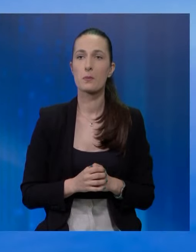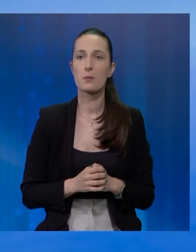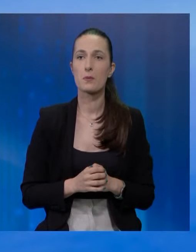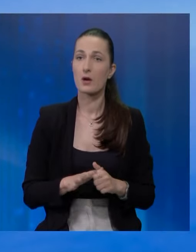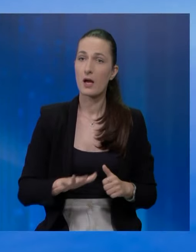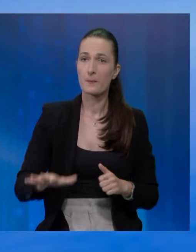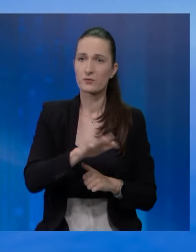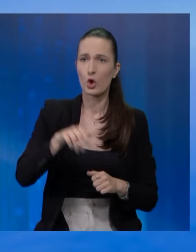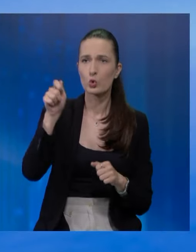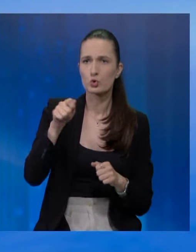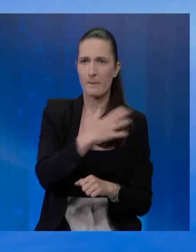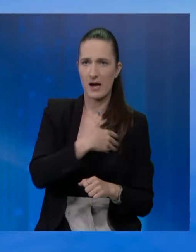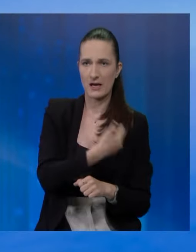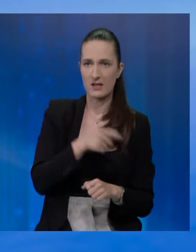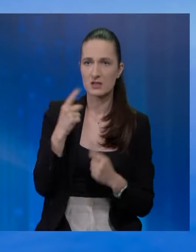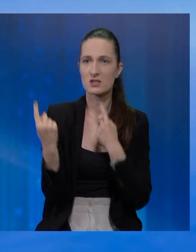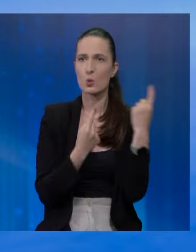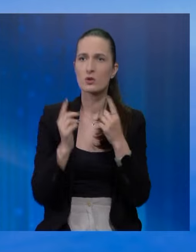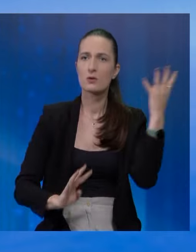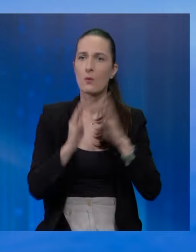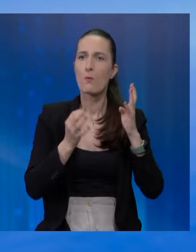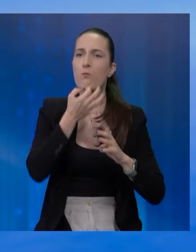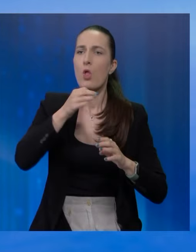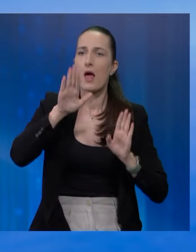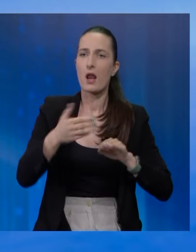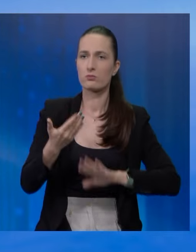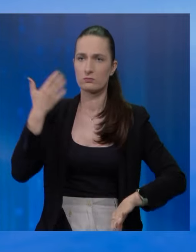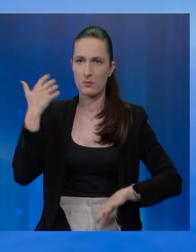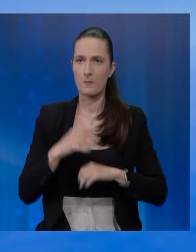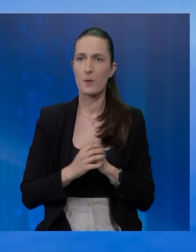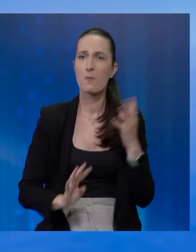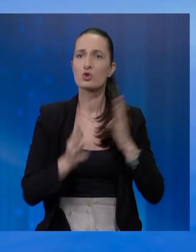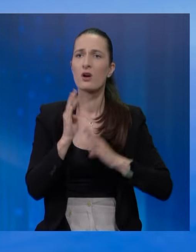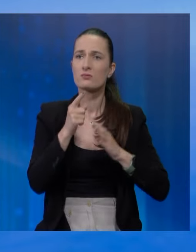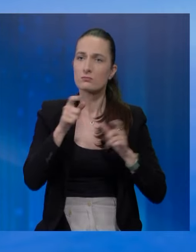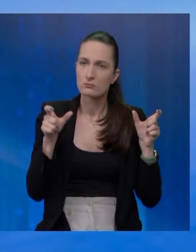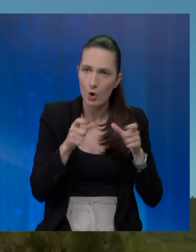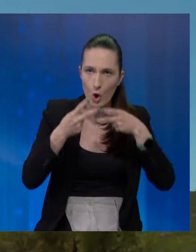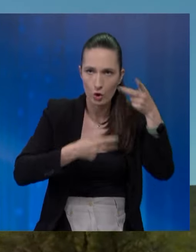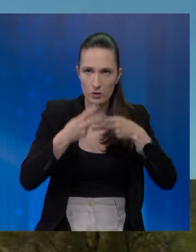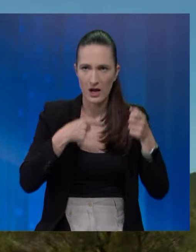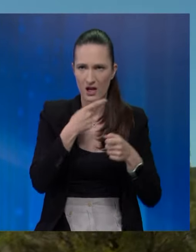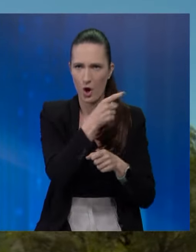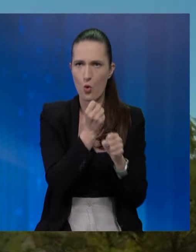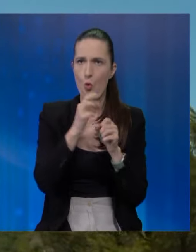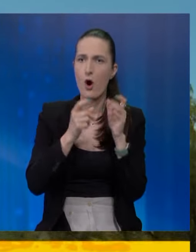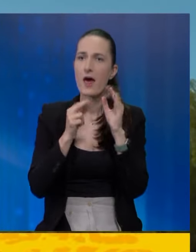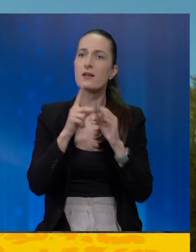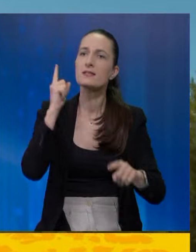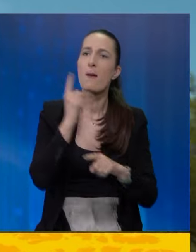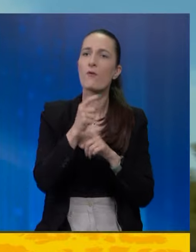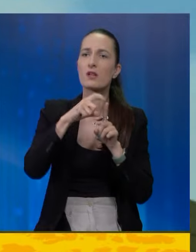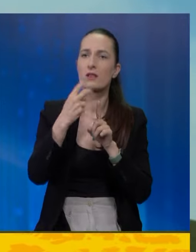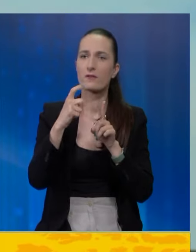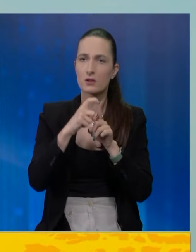Na području Tučepa u Hrvatskoj situacija na požarištu bolja je nego je bila ranije. Požar je pod kontrolom, rekli su iz vatrogasne